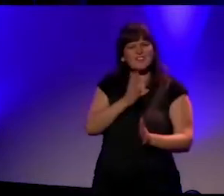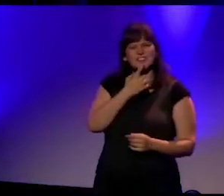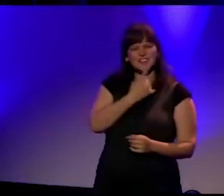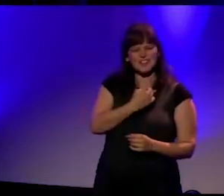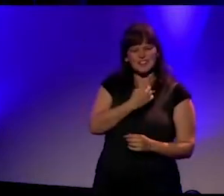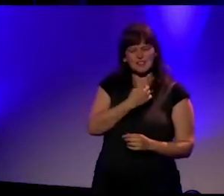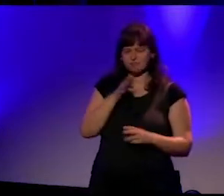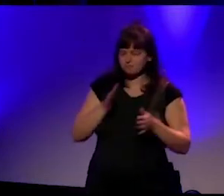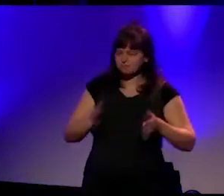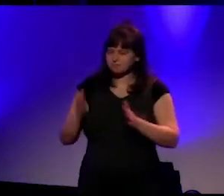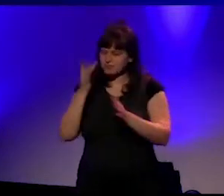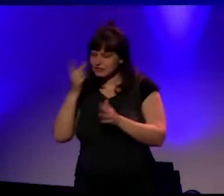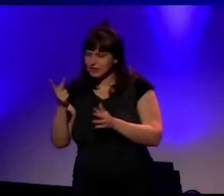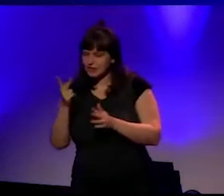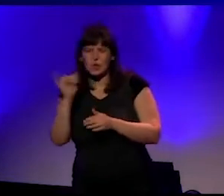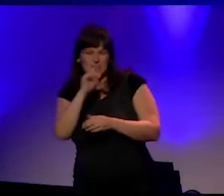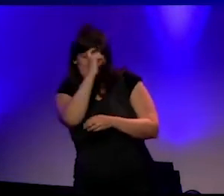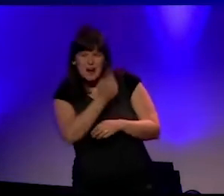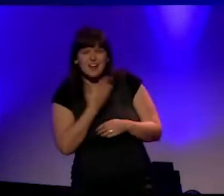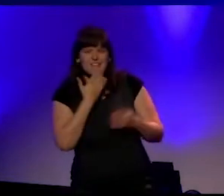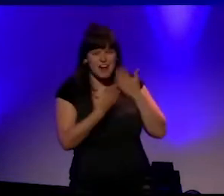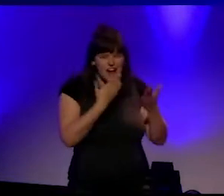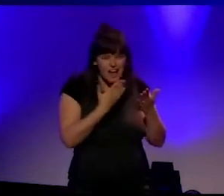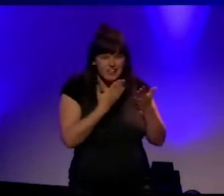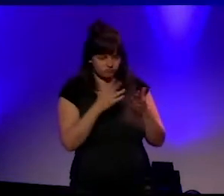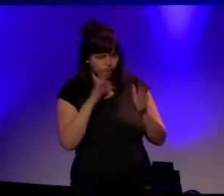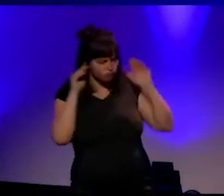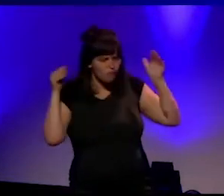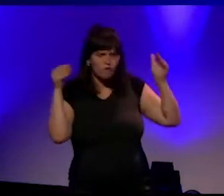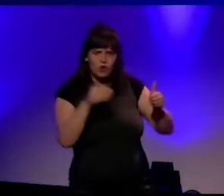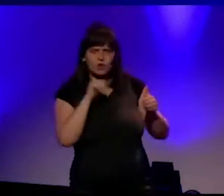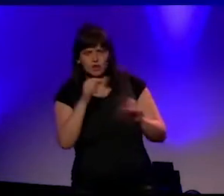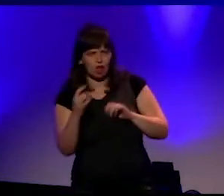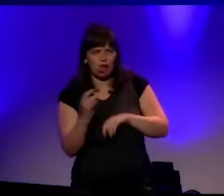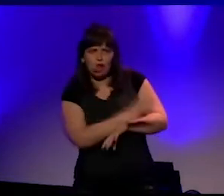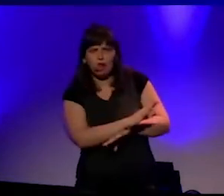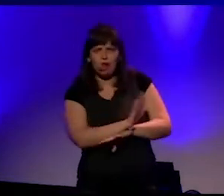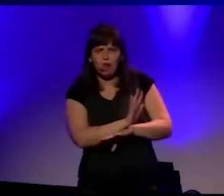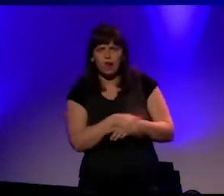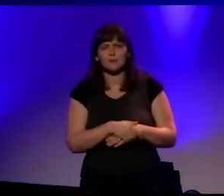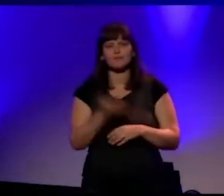allermoeiligste vragen niet uit de weg zal gaan. En ik heb u in augustus misschien de allermoeiligste vraag voorgelegd.